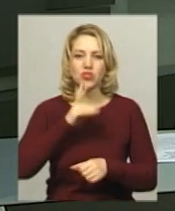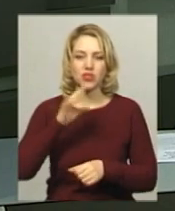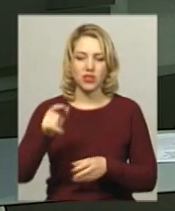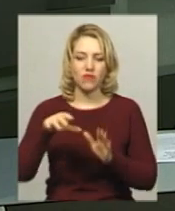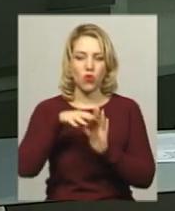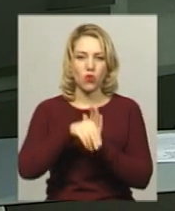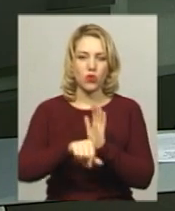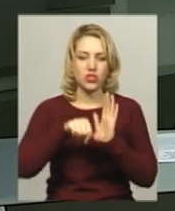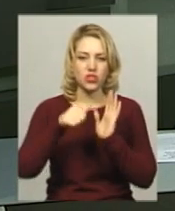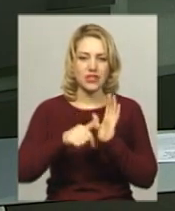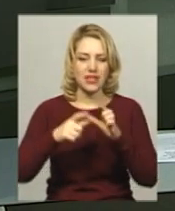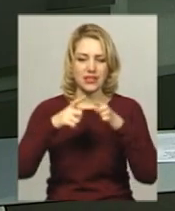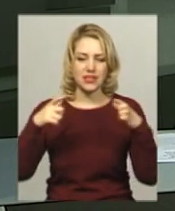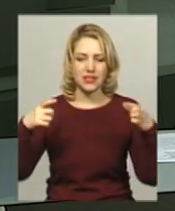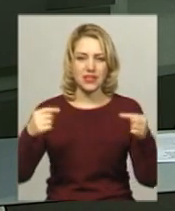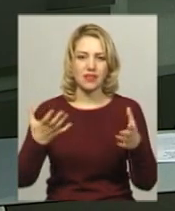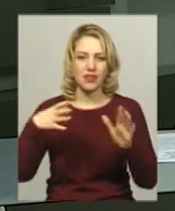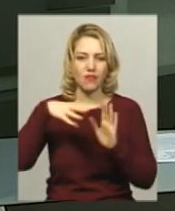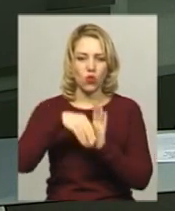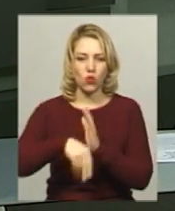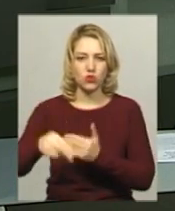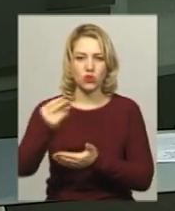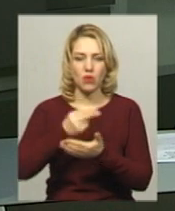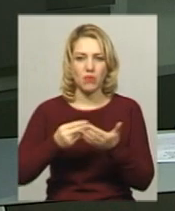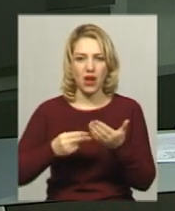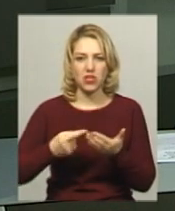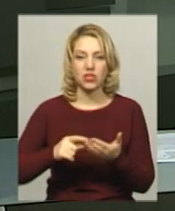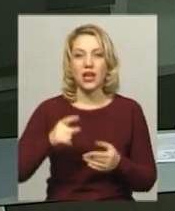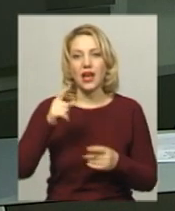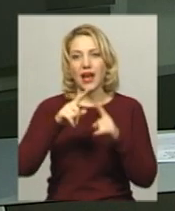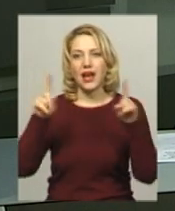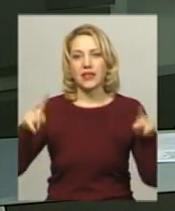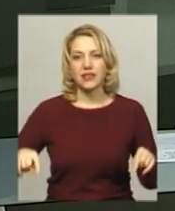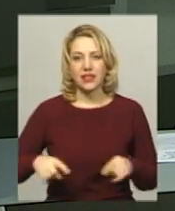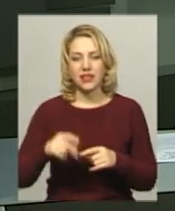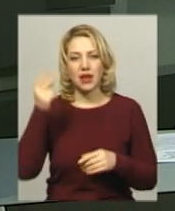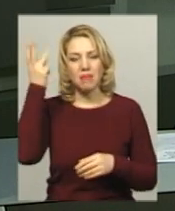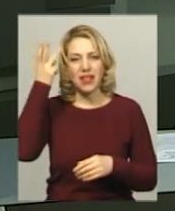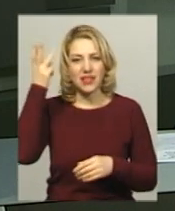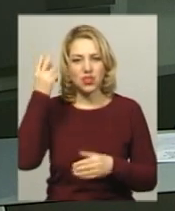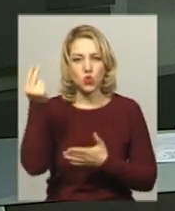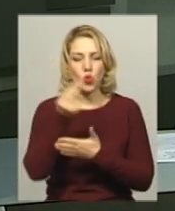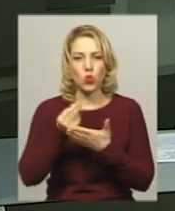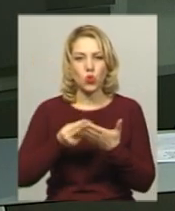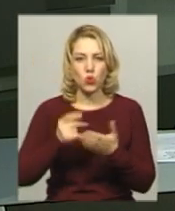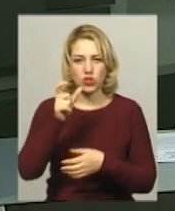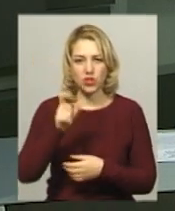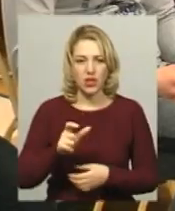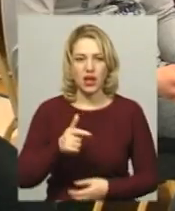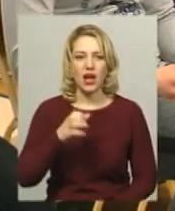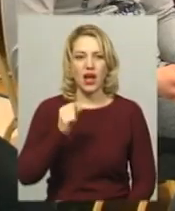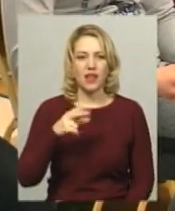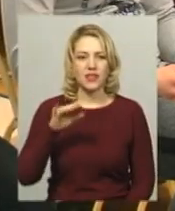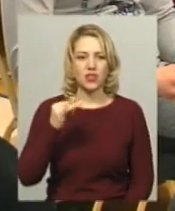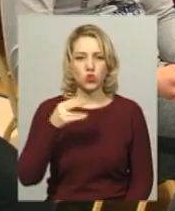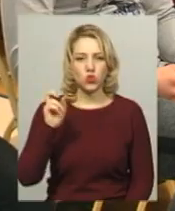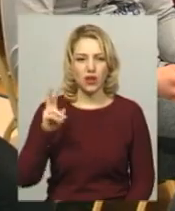листівок, на яких зображені картини хмельницького художника-графіка Михайла Андрійчука. Тетяна Ворожцова розповість більше. Це